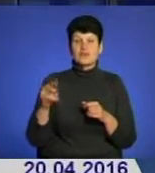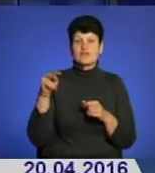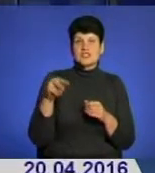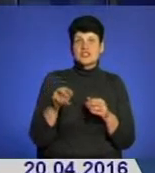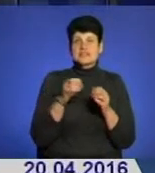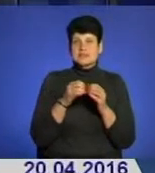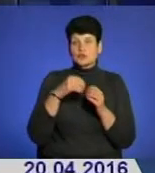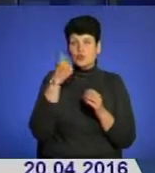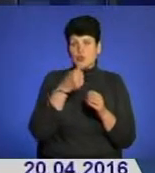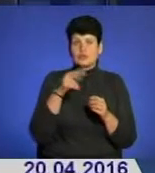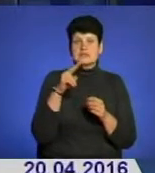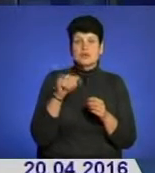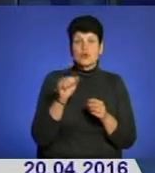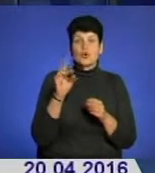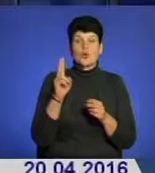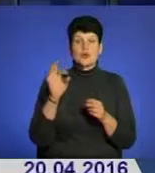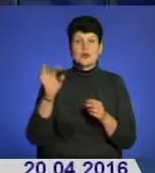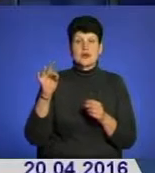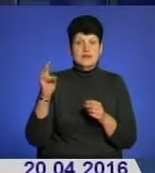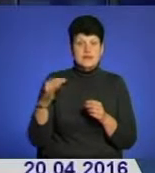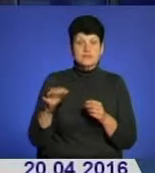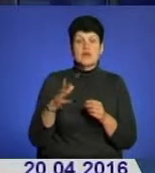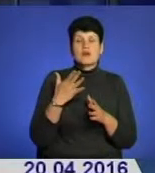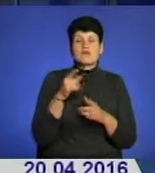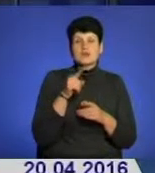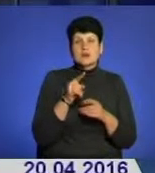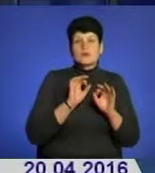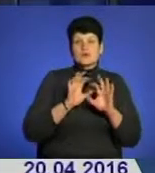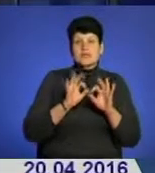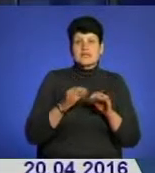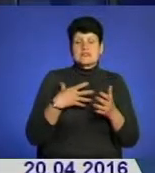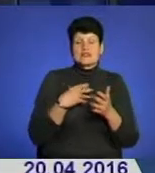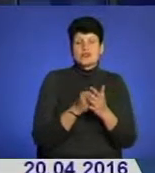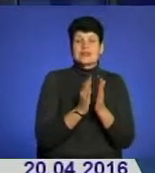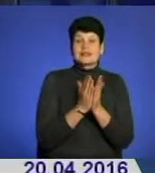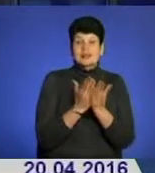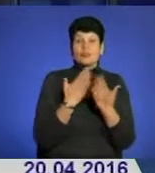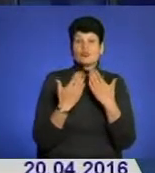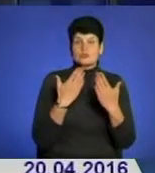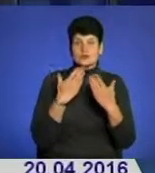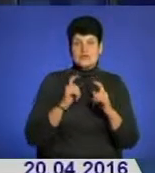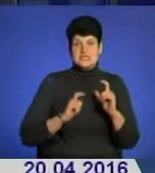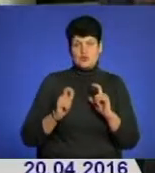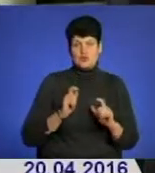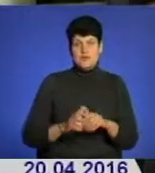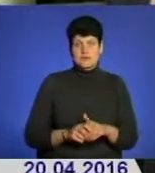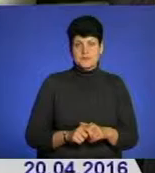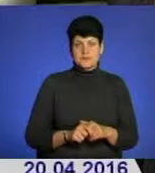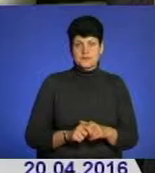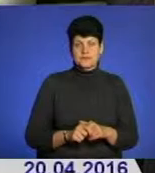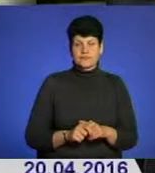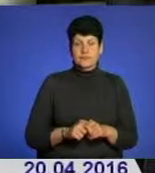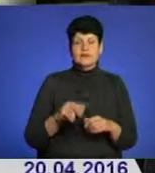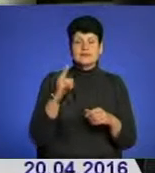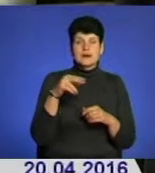року Дарою Корній. Волинська письменниця репрезентувала свої книги та поспілкувалася зі студентами. Дара